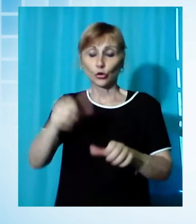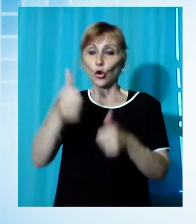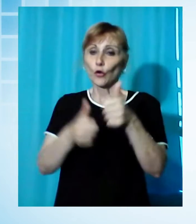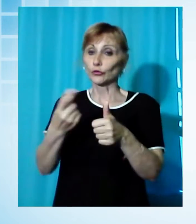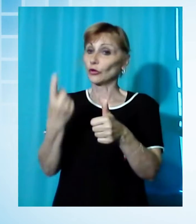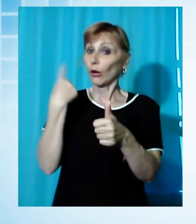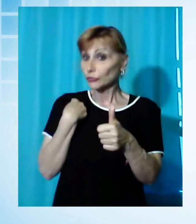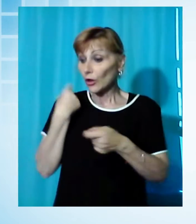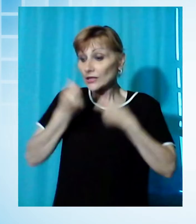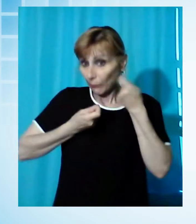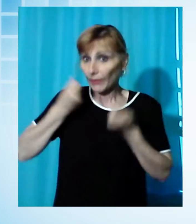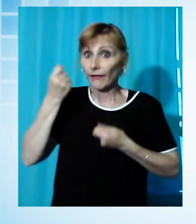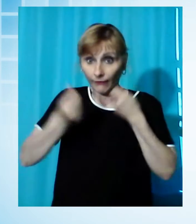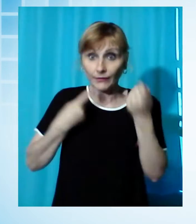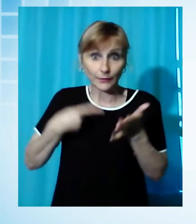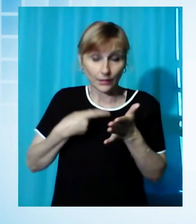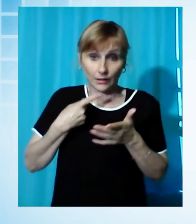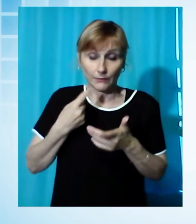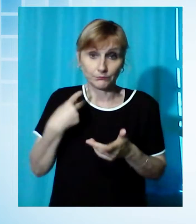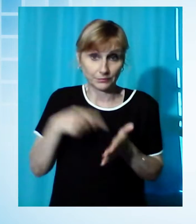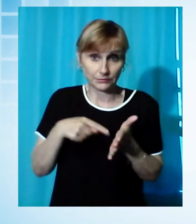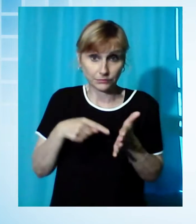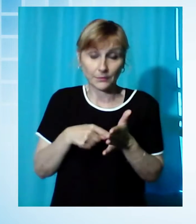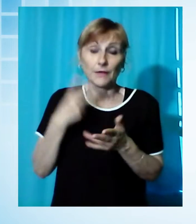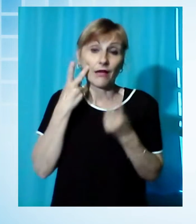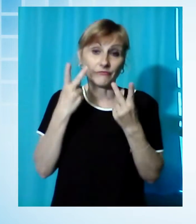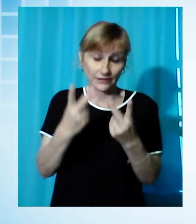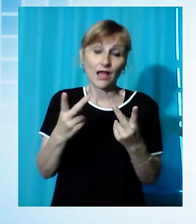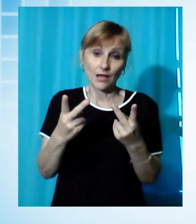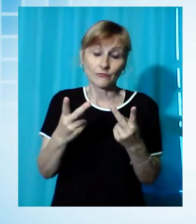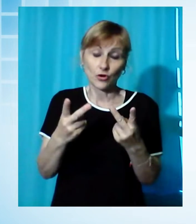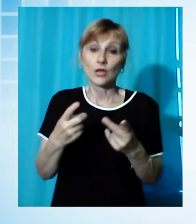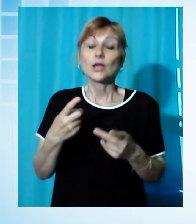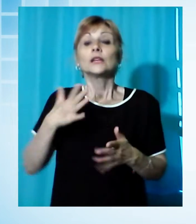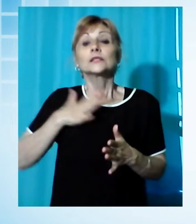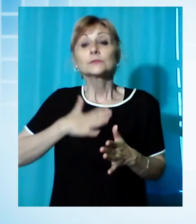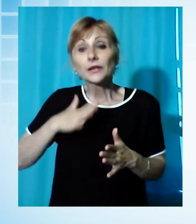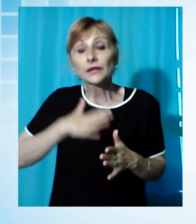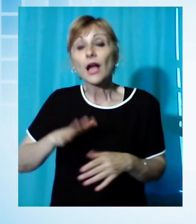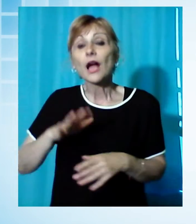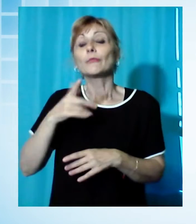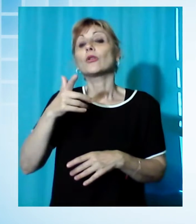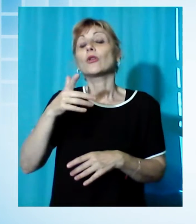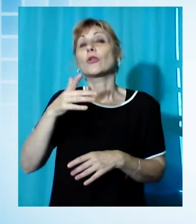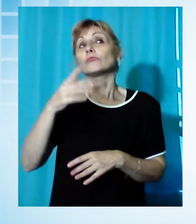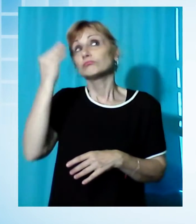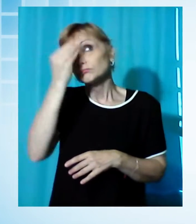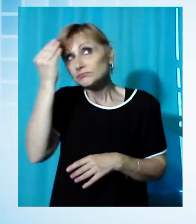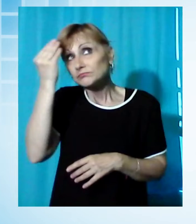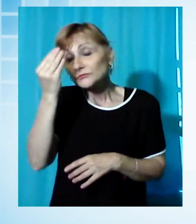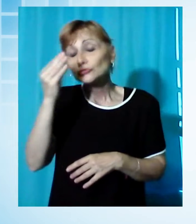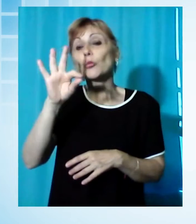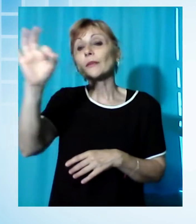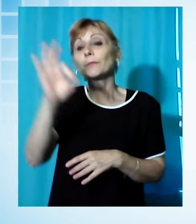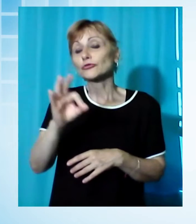sostenere subito per l'apertura degli alberghi. Noi programmiamo che ci sarà un 50% in meno di presenze nei